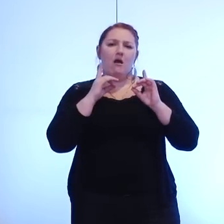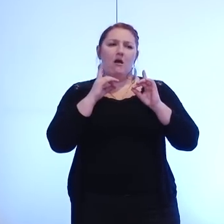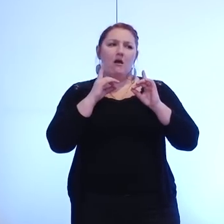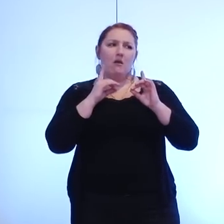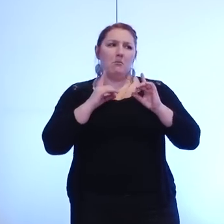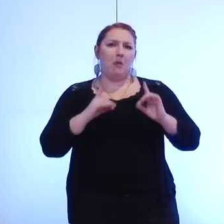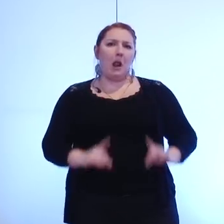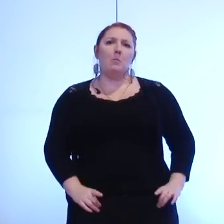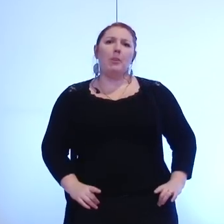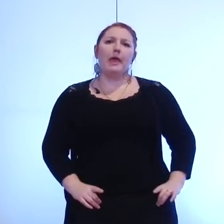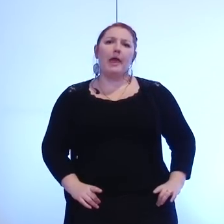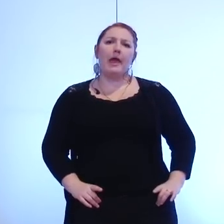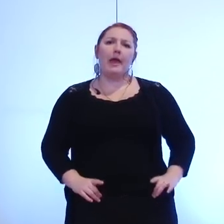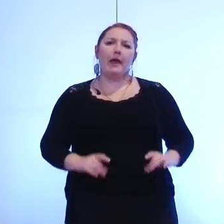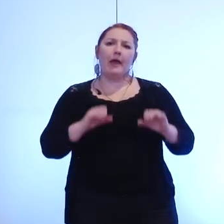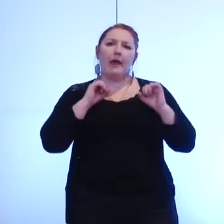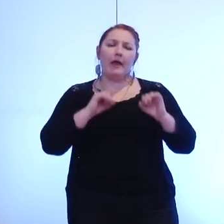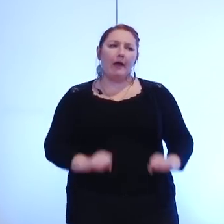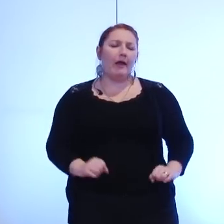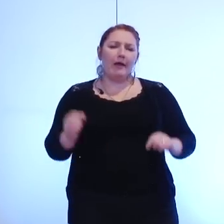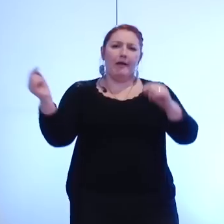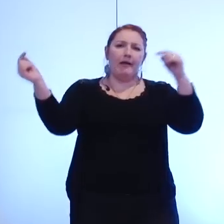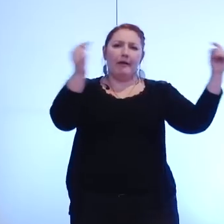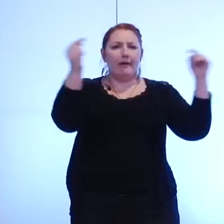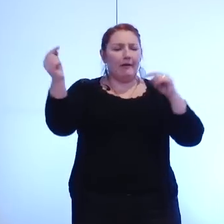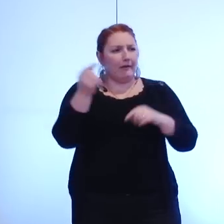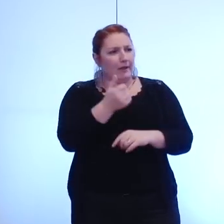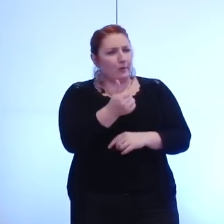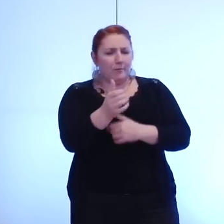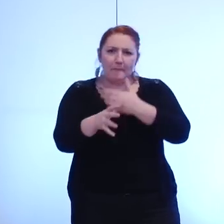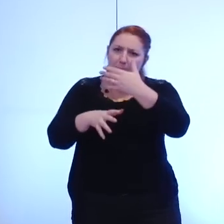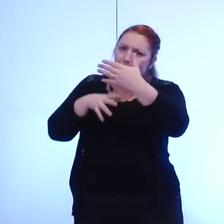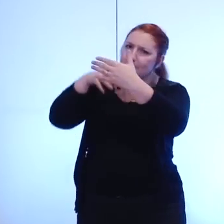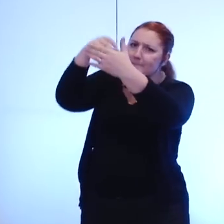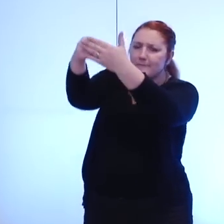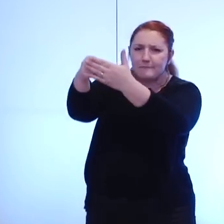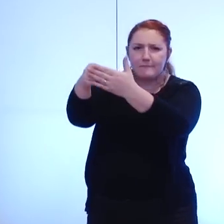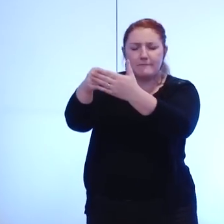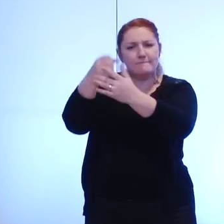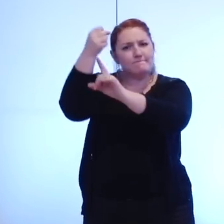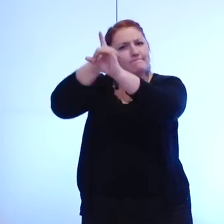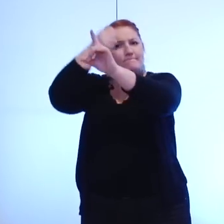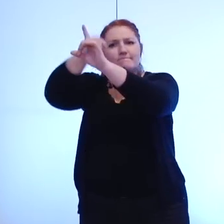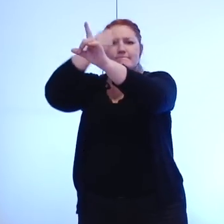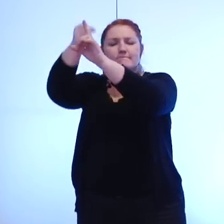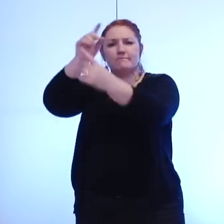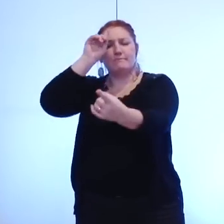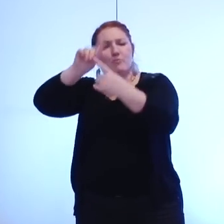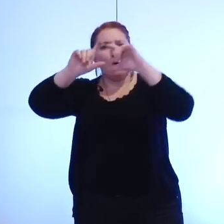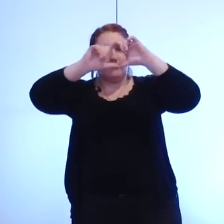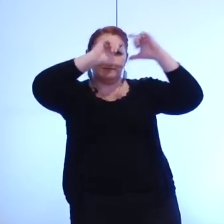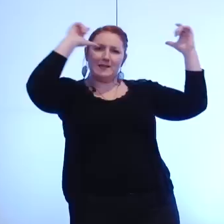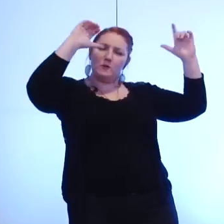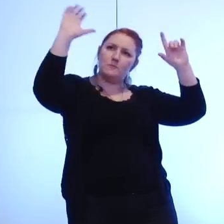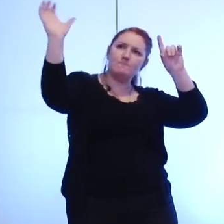monsieur Mongaburu et qui s'est battu pour obtenir un statut qui nous oblige et qui nous engage qui engage l'avenir de